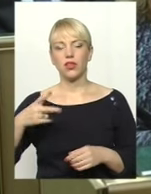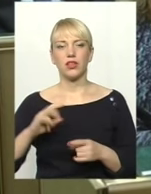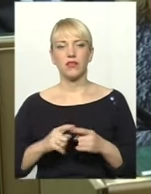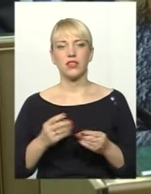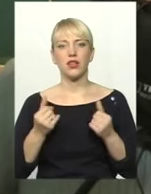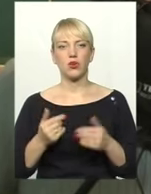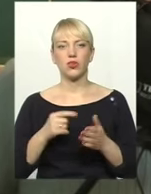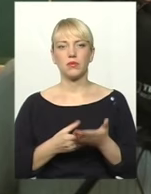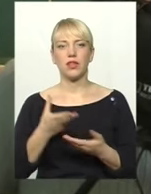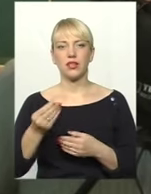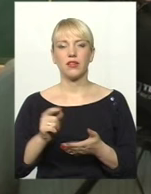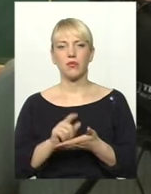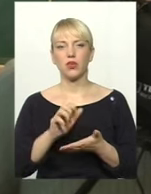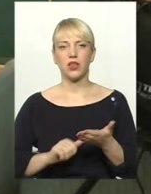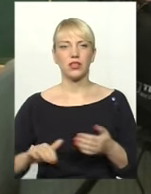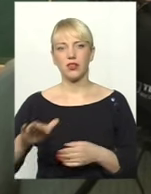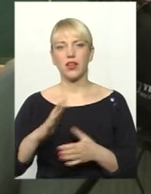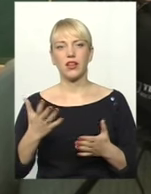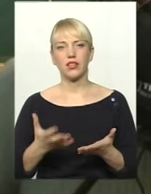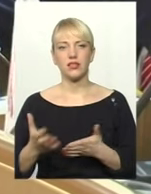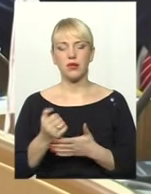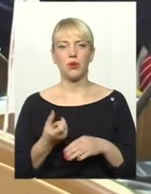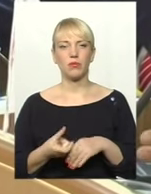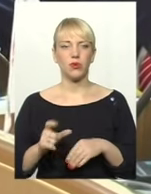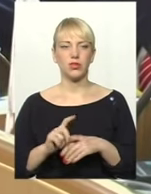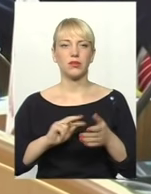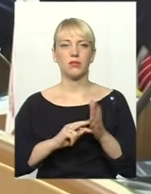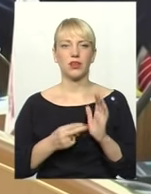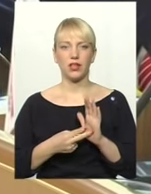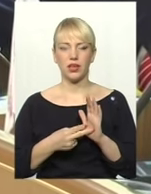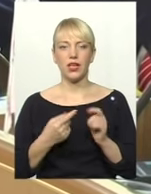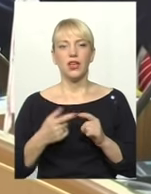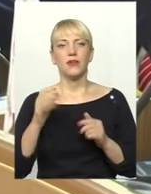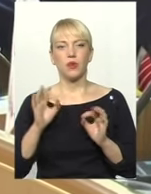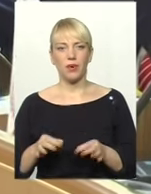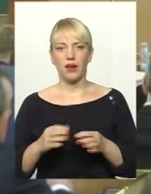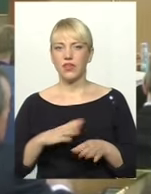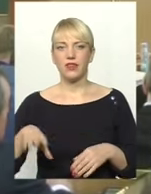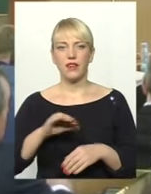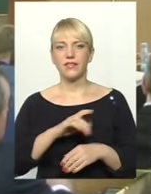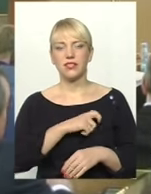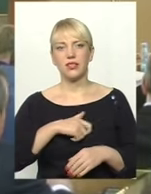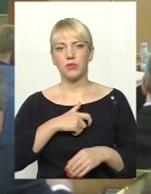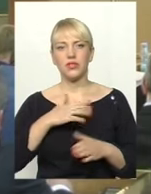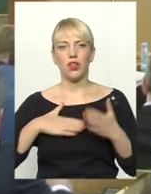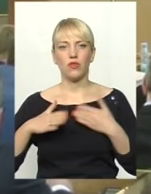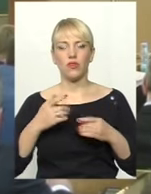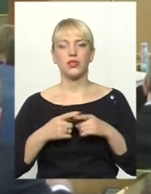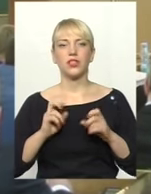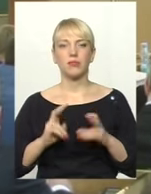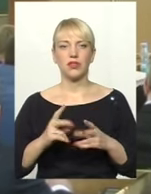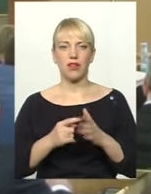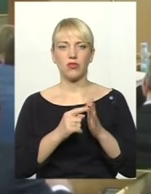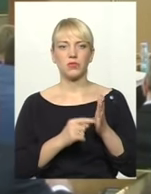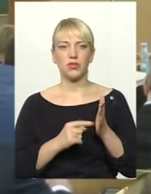гроші платників податків краю, які зібрано понад прогнозований план. Щоправда, не всі обранці задоволені тим, як саме